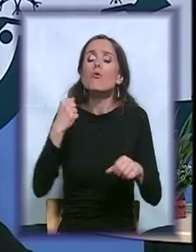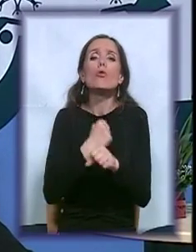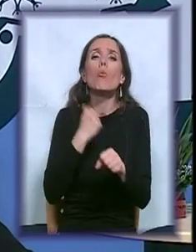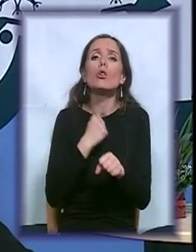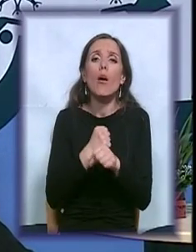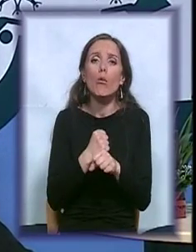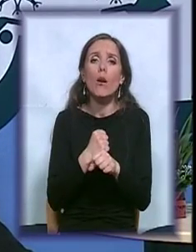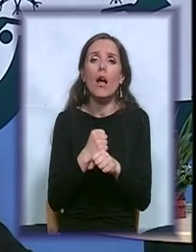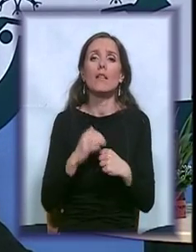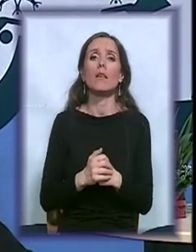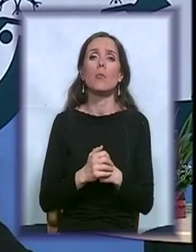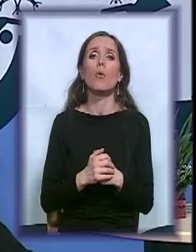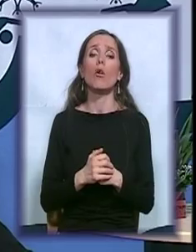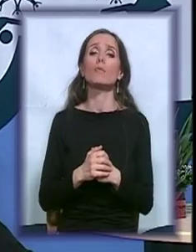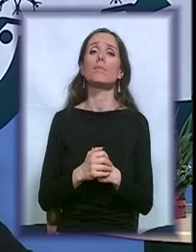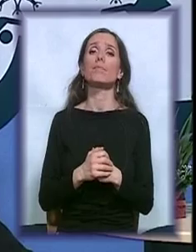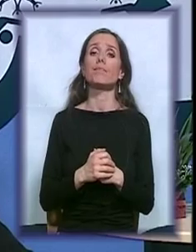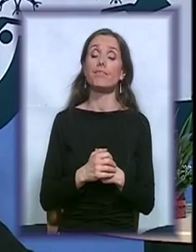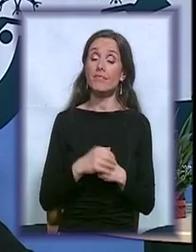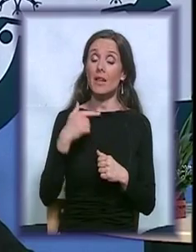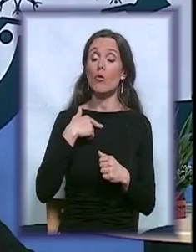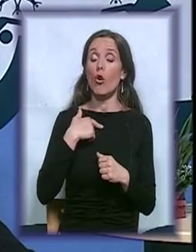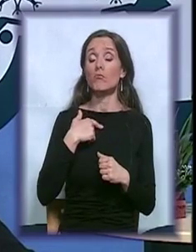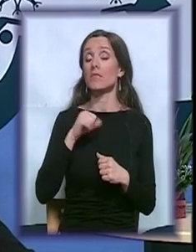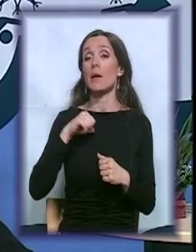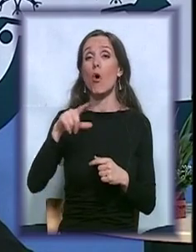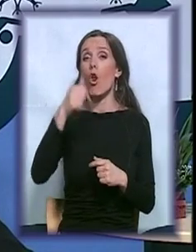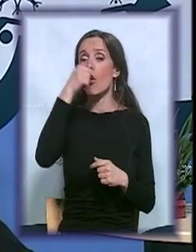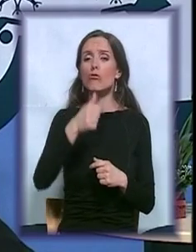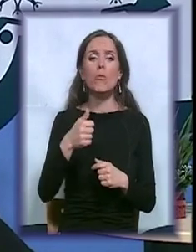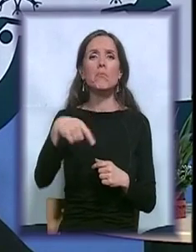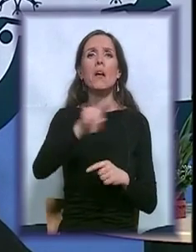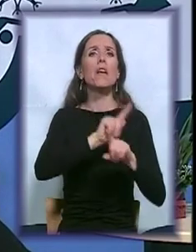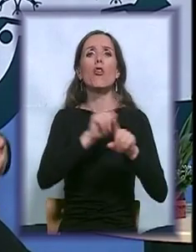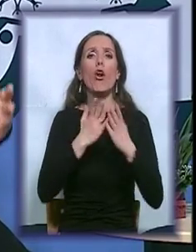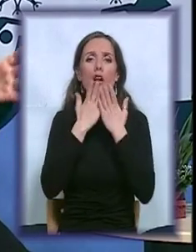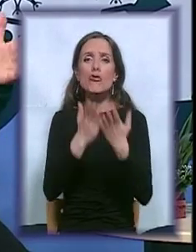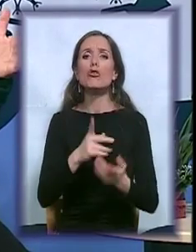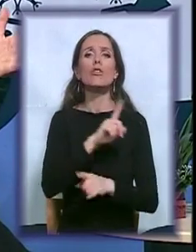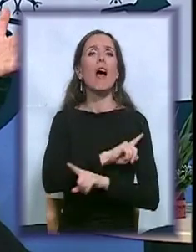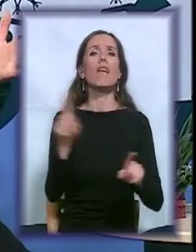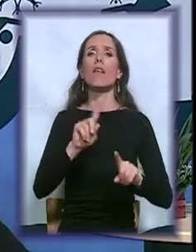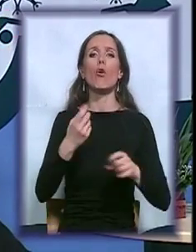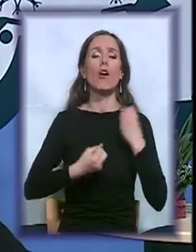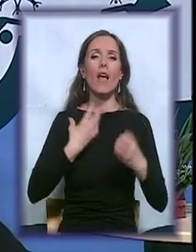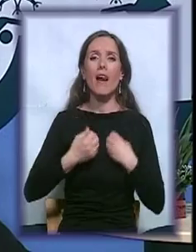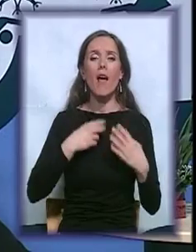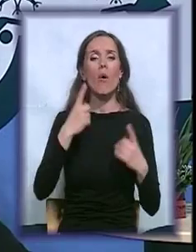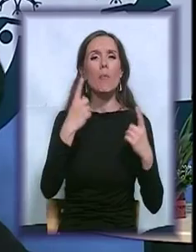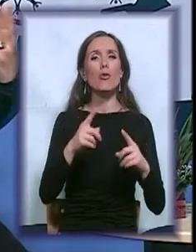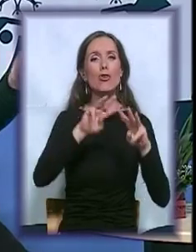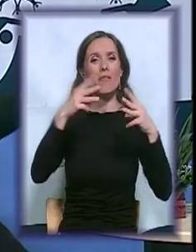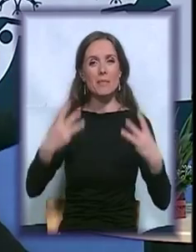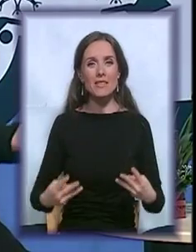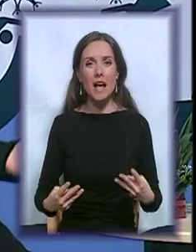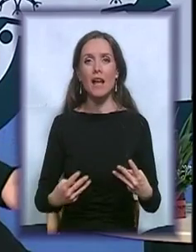čini mi se, niko ni ne čita, niko ni ne reaguje. Imamo određene web stranice koje